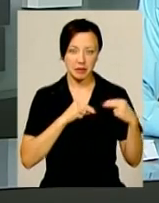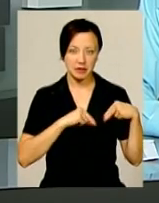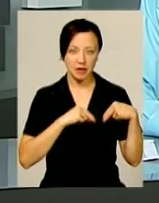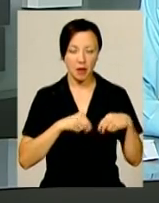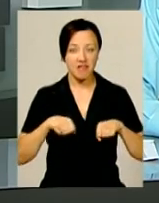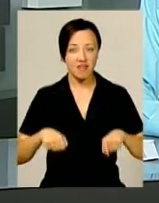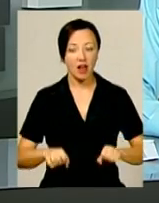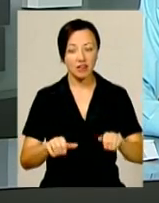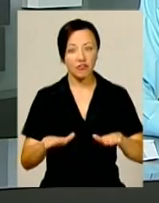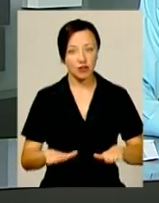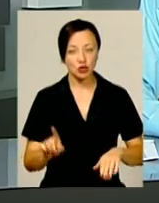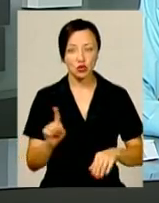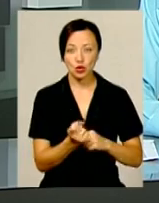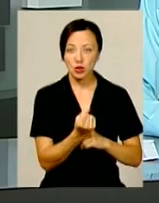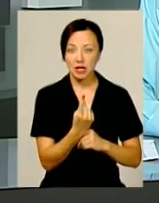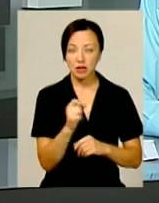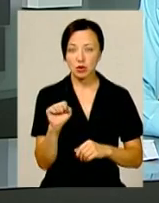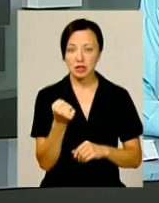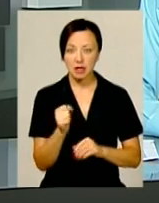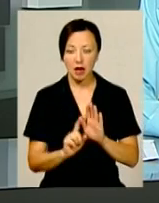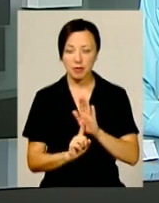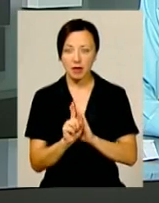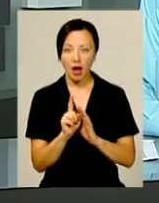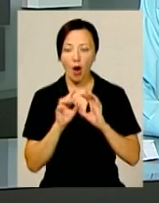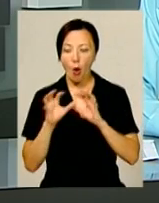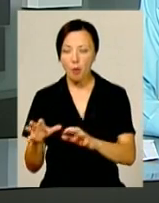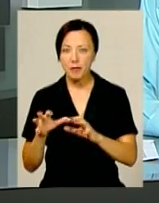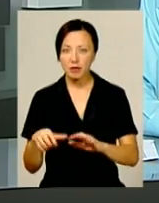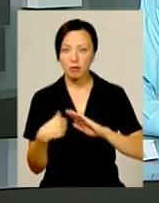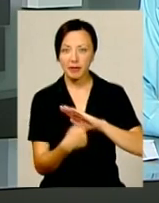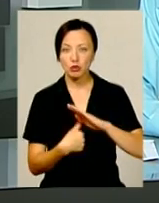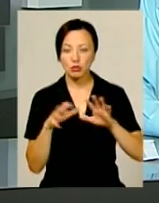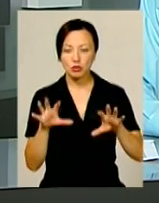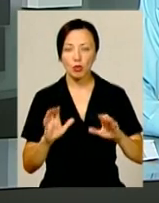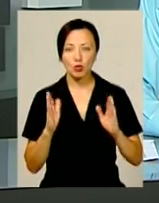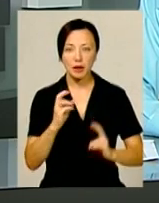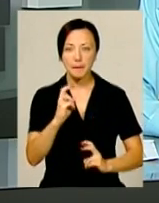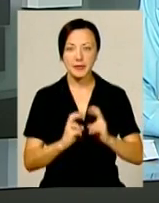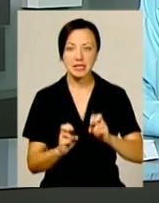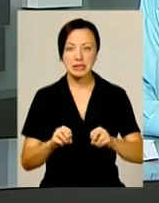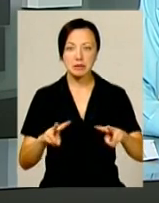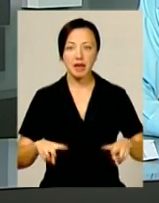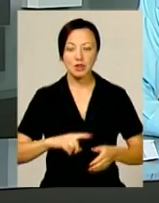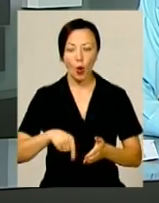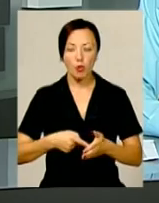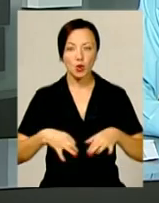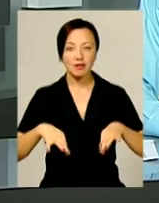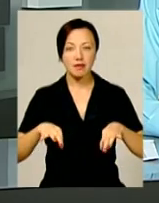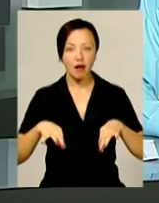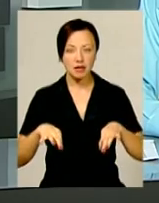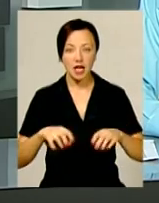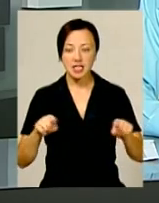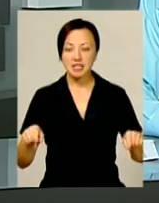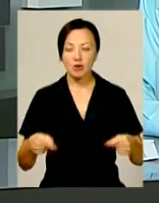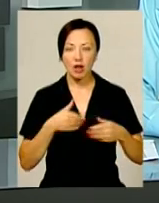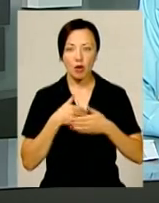влада вирішила, що з 11 серпня опікуватись бездомними собаками буде підприємство «Спецкомунтранс». Тобто створений на